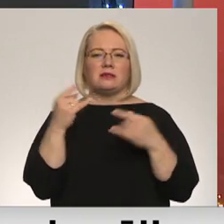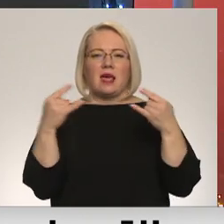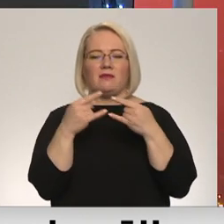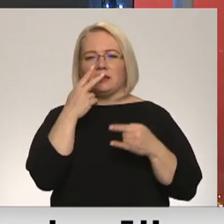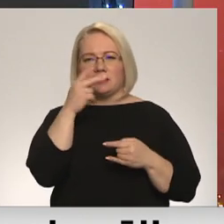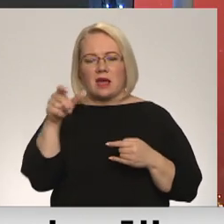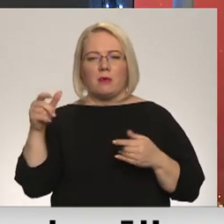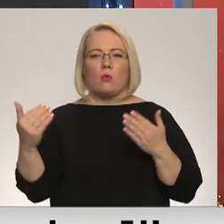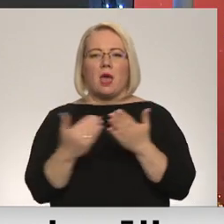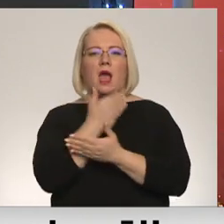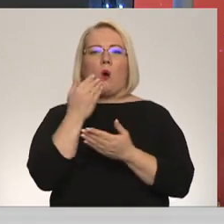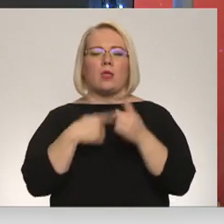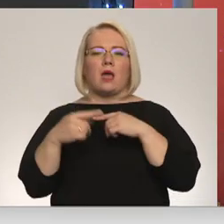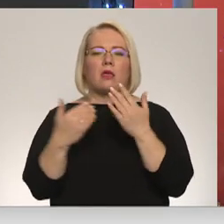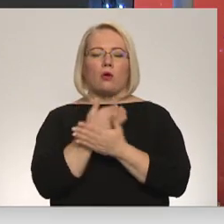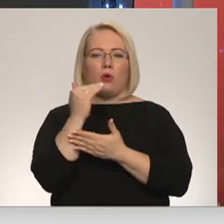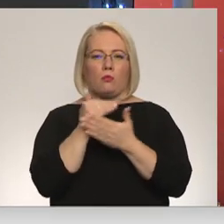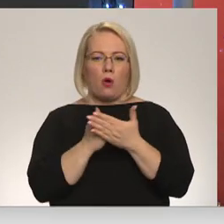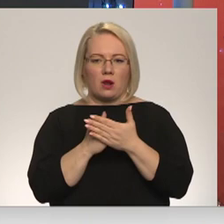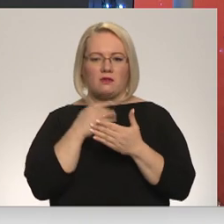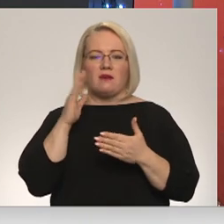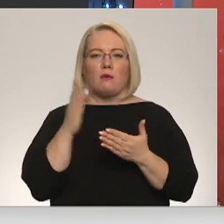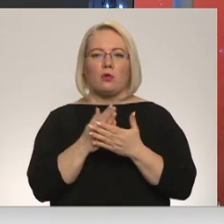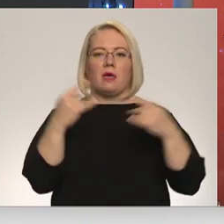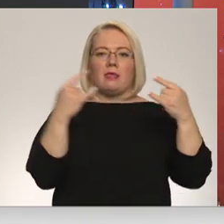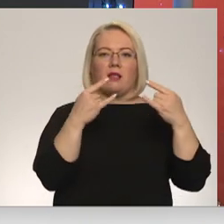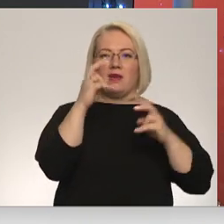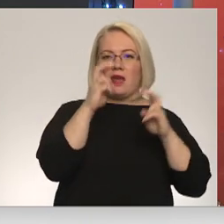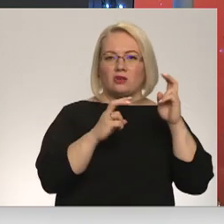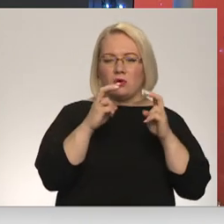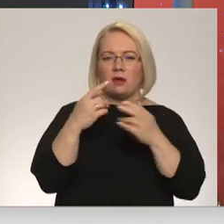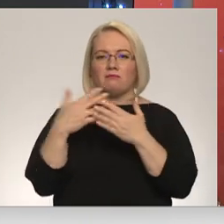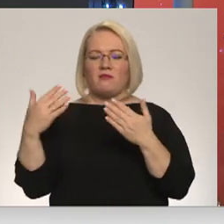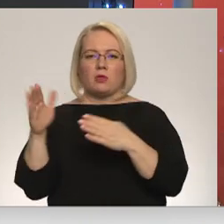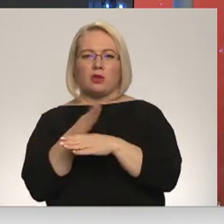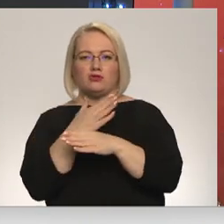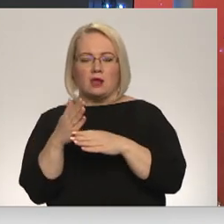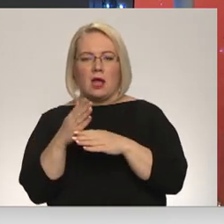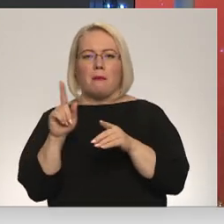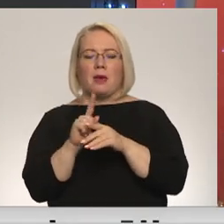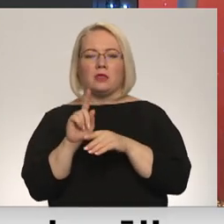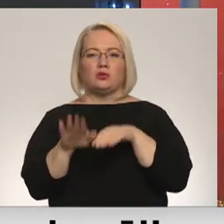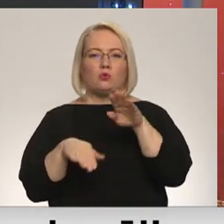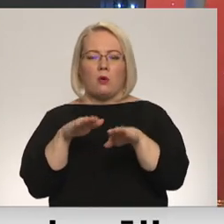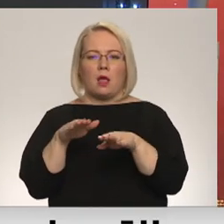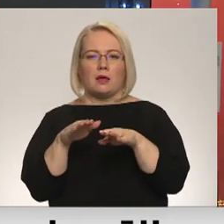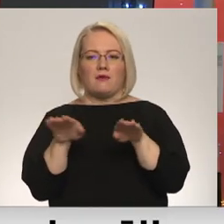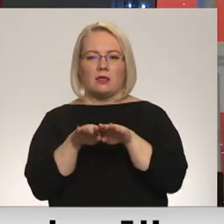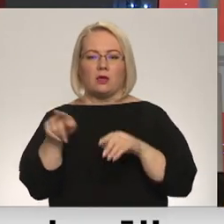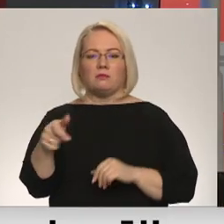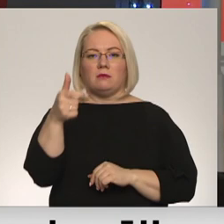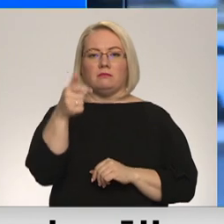Pārskaņošanas process var atšķirties no televizoru ražotāja, bet pamata soļi visiem ir vienādi. Ir jādodās uz televizoru